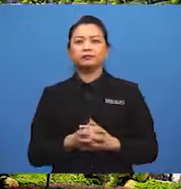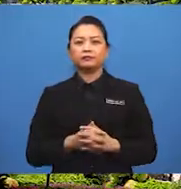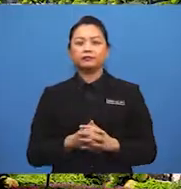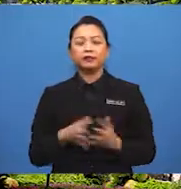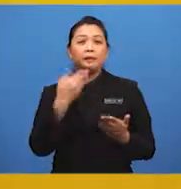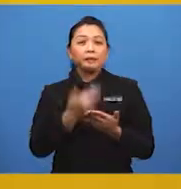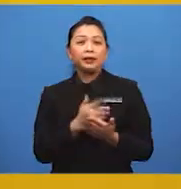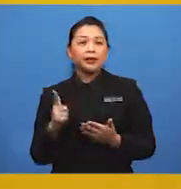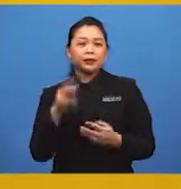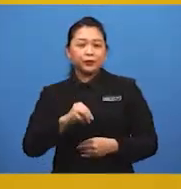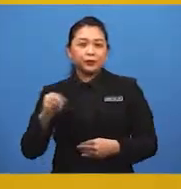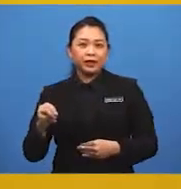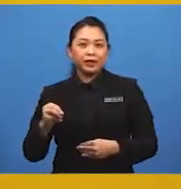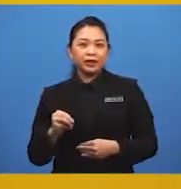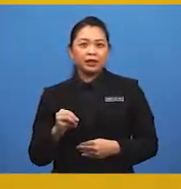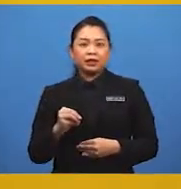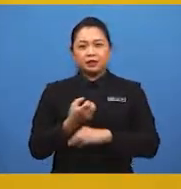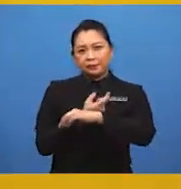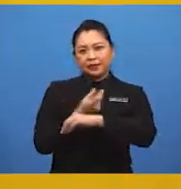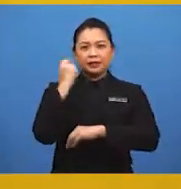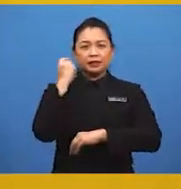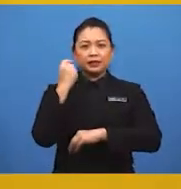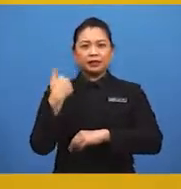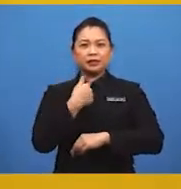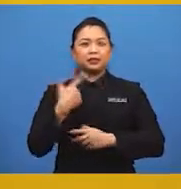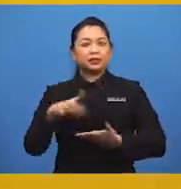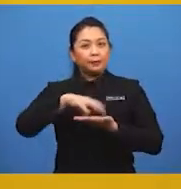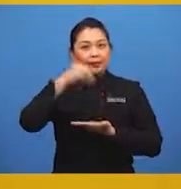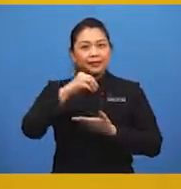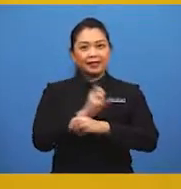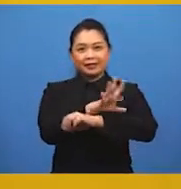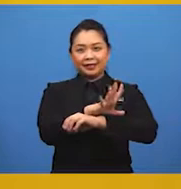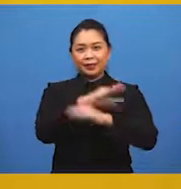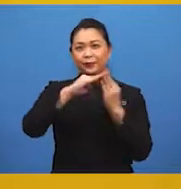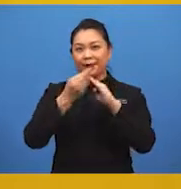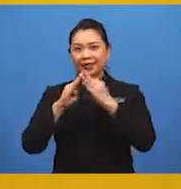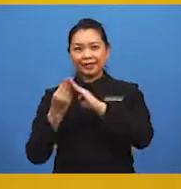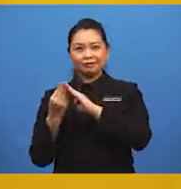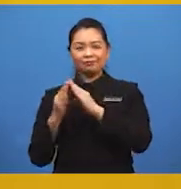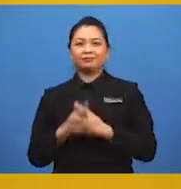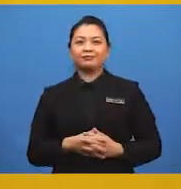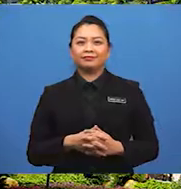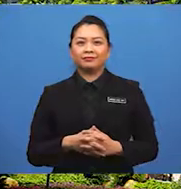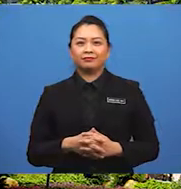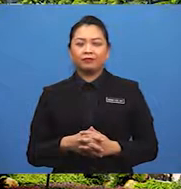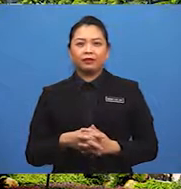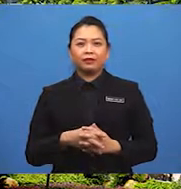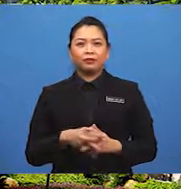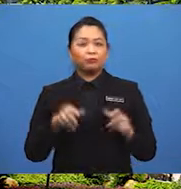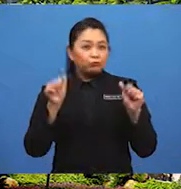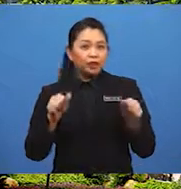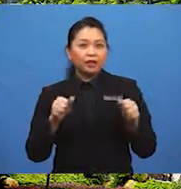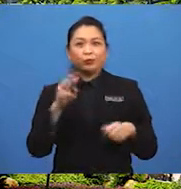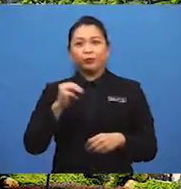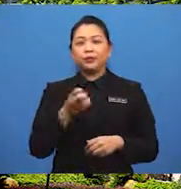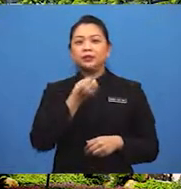Baiklah, murid-murid, sebentar tadi kita telah mempelajari kesan pembandaran. Boleh tak murid-murid